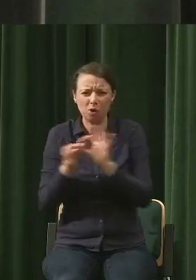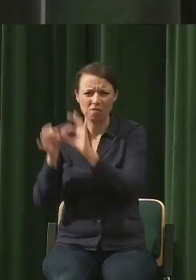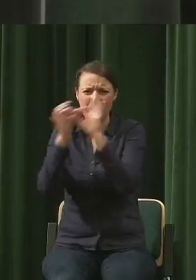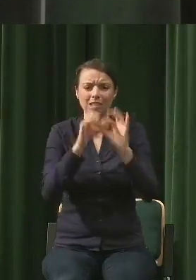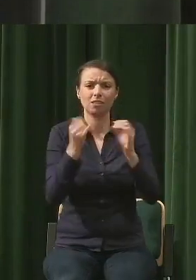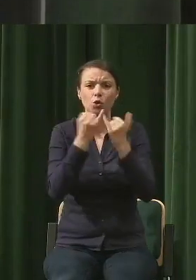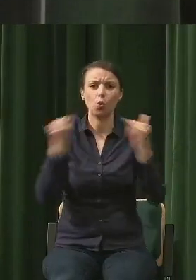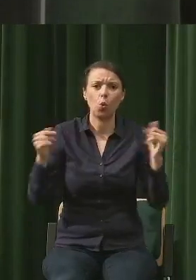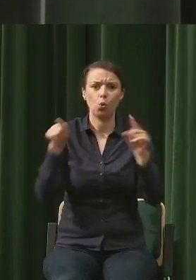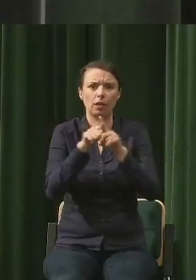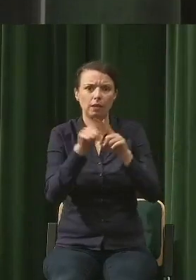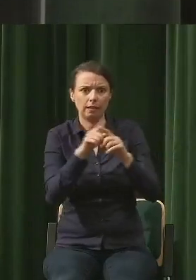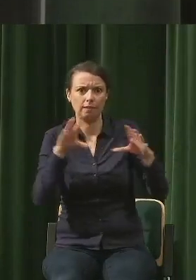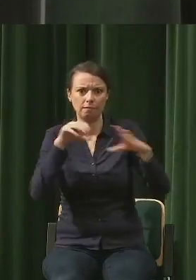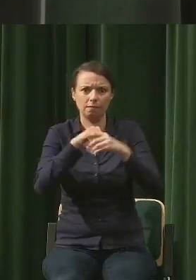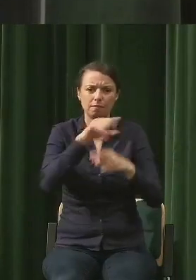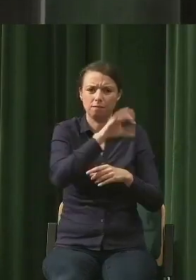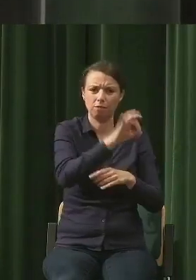dalej, natomiast nikt mnie w szkole,